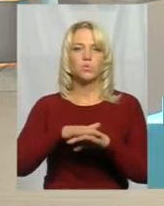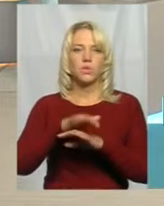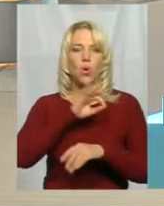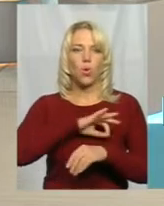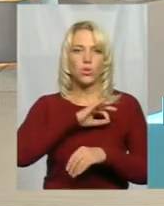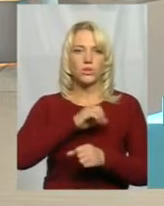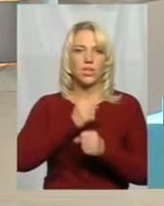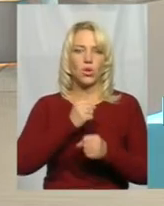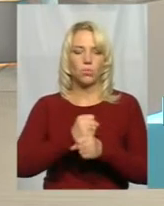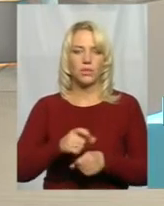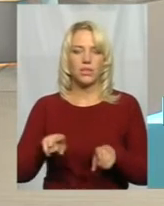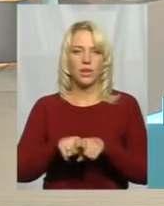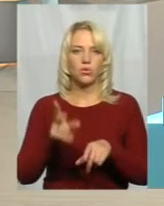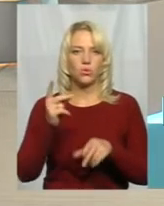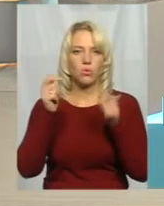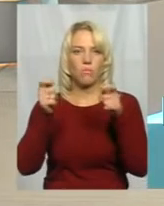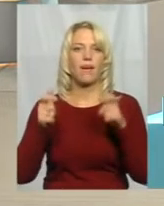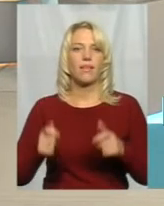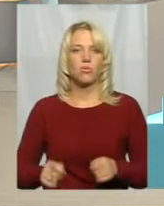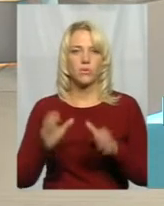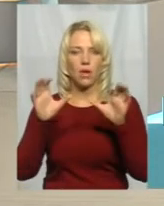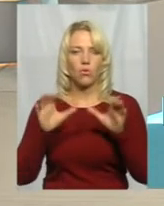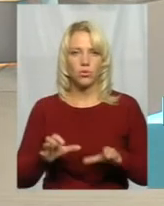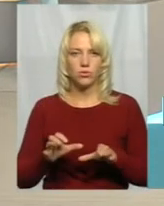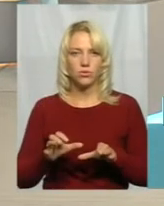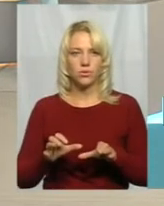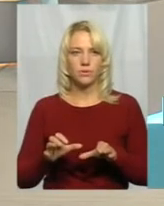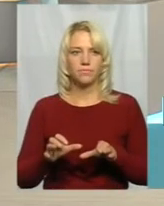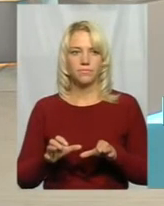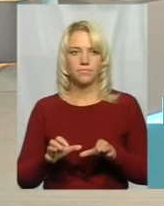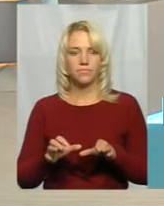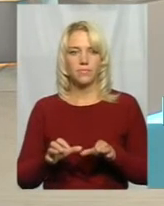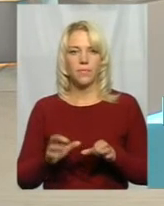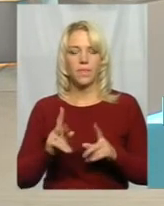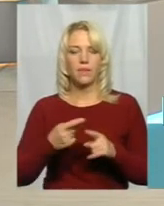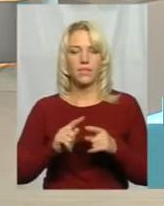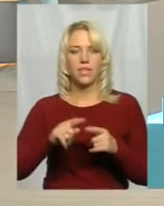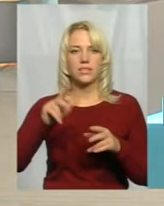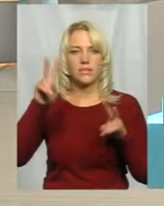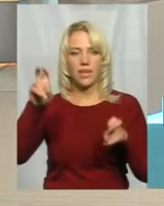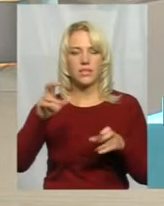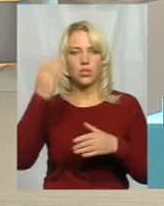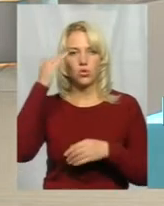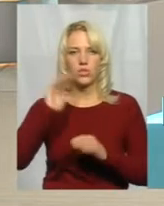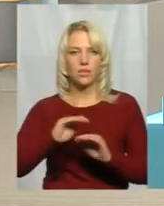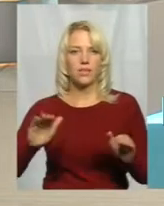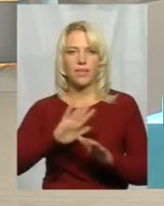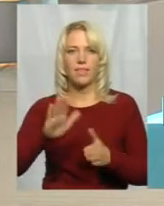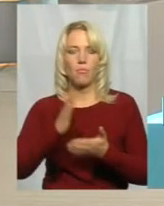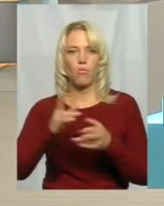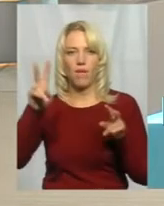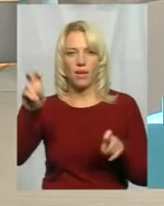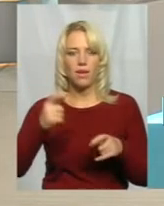Також другим пакетом законів, як він називається, чужих дітей не буває, було